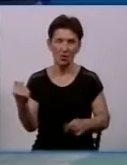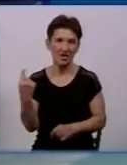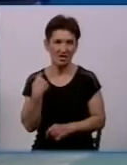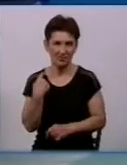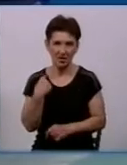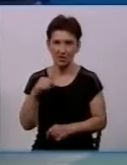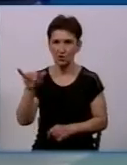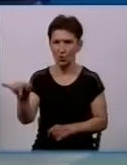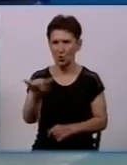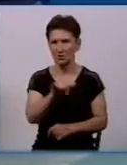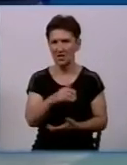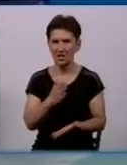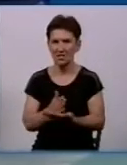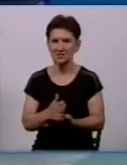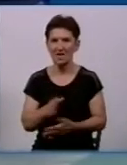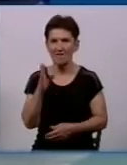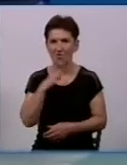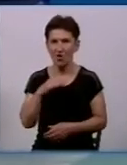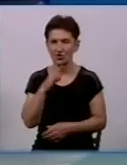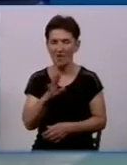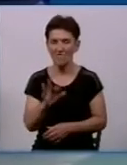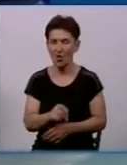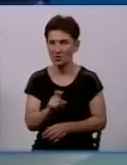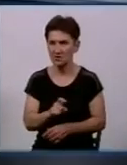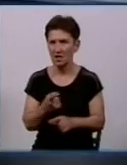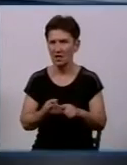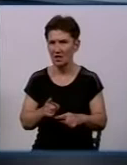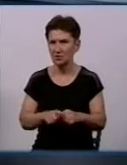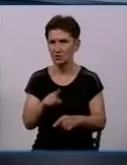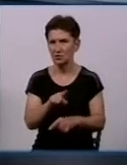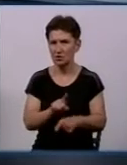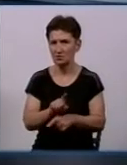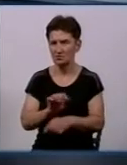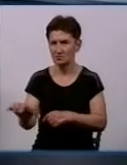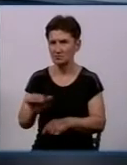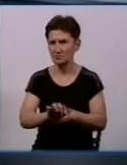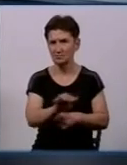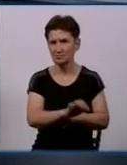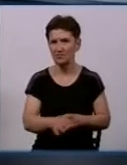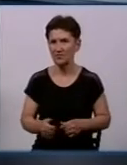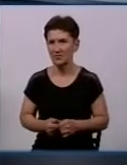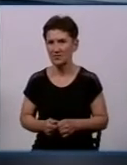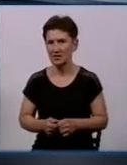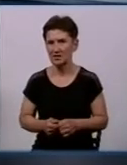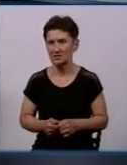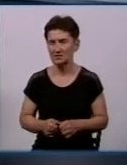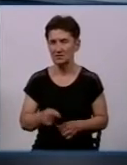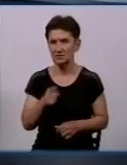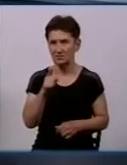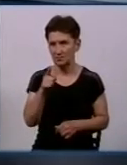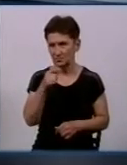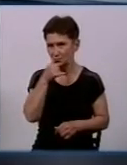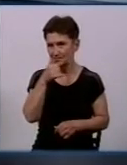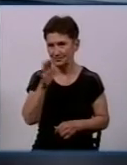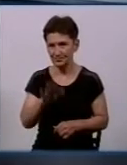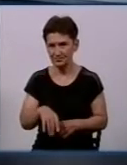що в них є водовозки, які також вивозять воду в кількості 5 тонн. А ви не спроможні оперативно реагувати на